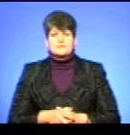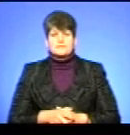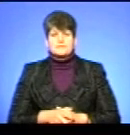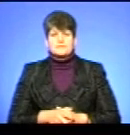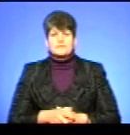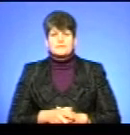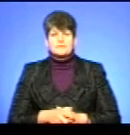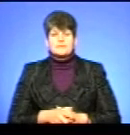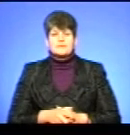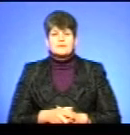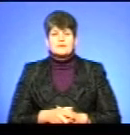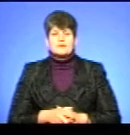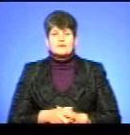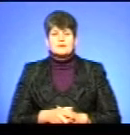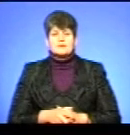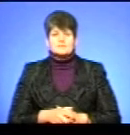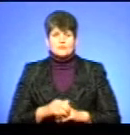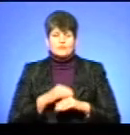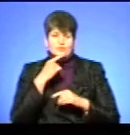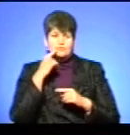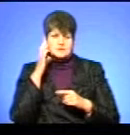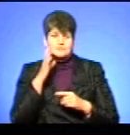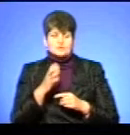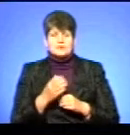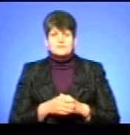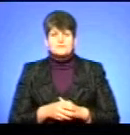Захрочий звук. Говоріть, будь ласка, на ваш чуток.